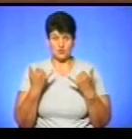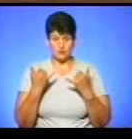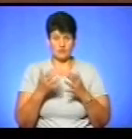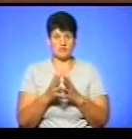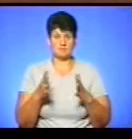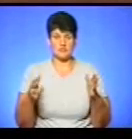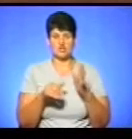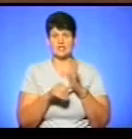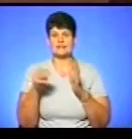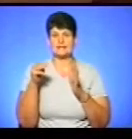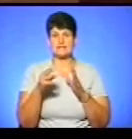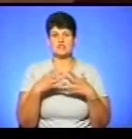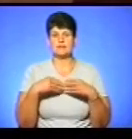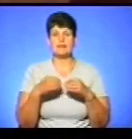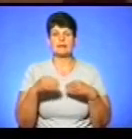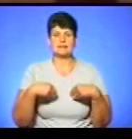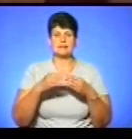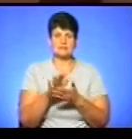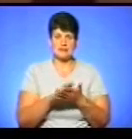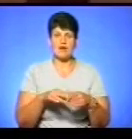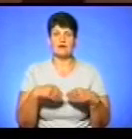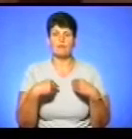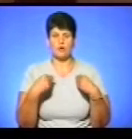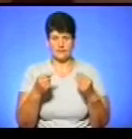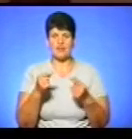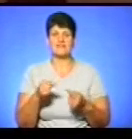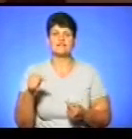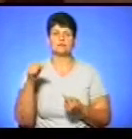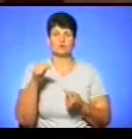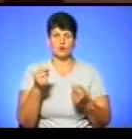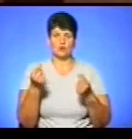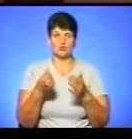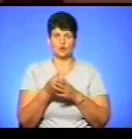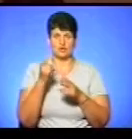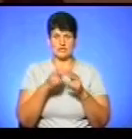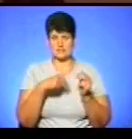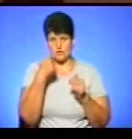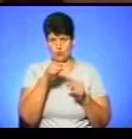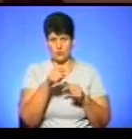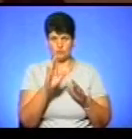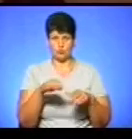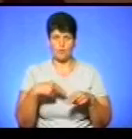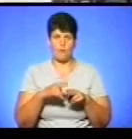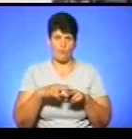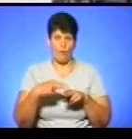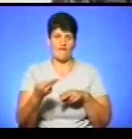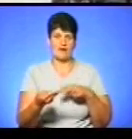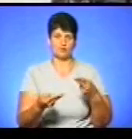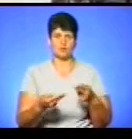6 тисяч сімей такі заяви подали. Відповідно, кошти до кінця року її будуть повернути.